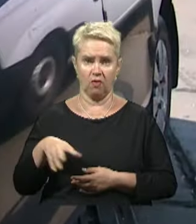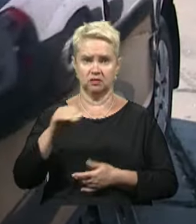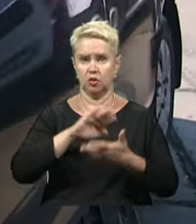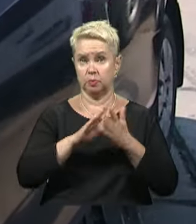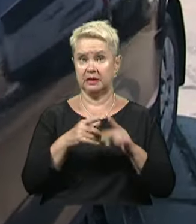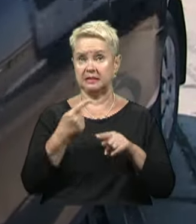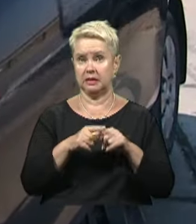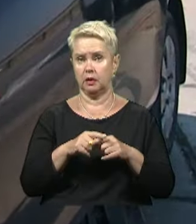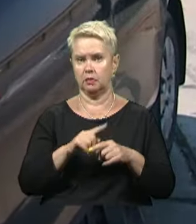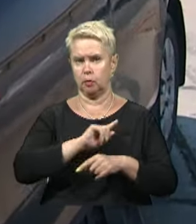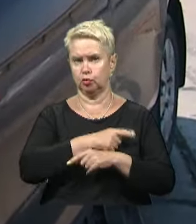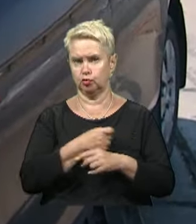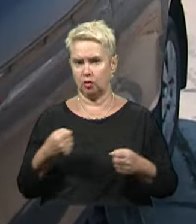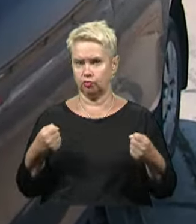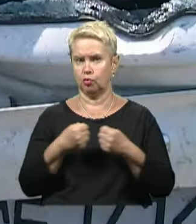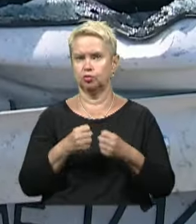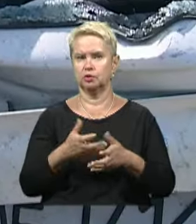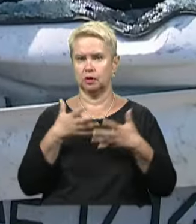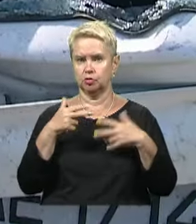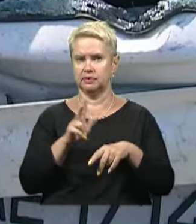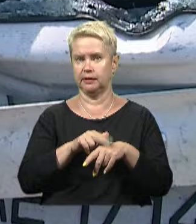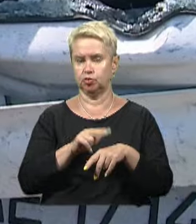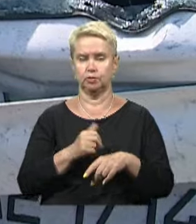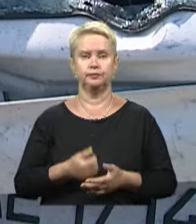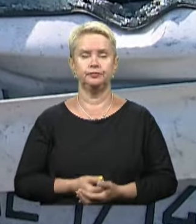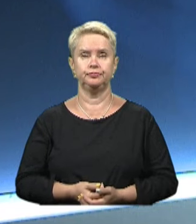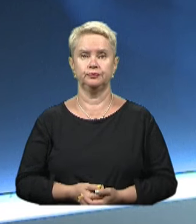обставини цієї потужної автотрощі з'ясовують слідчим.